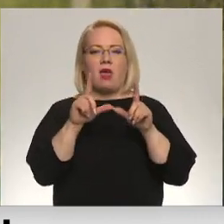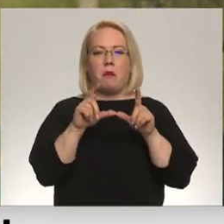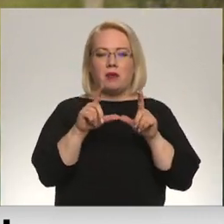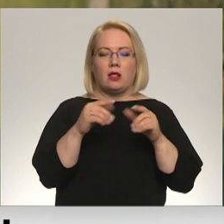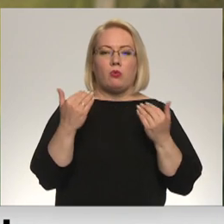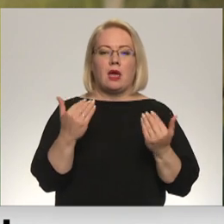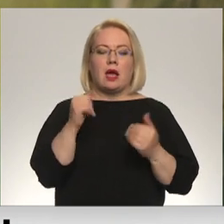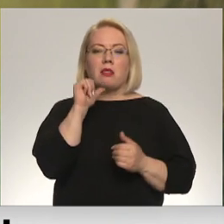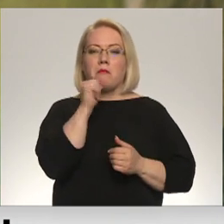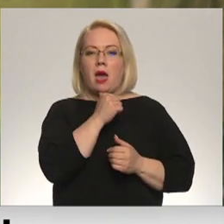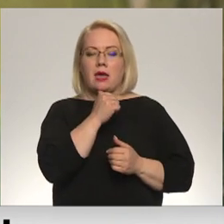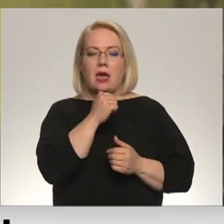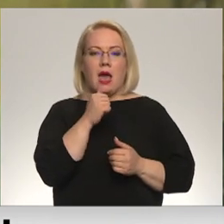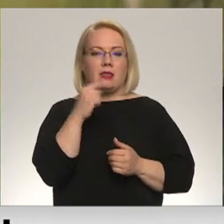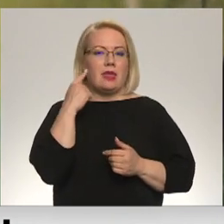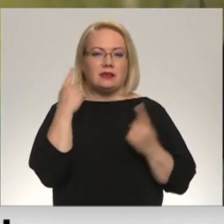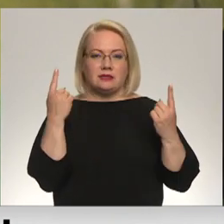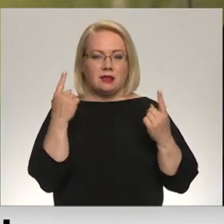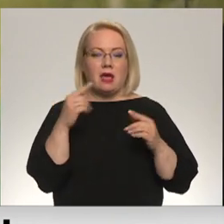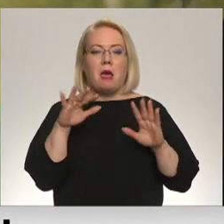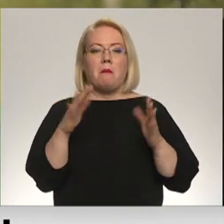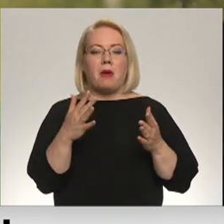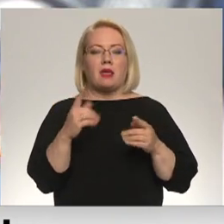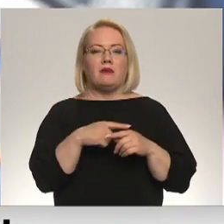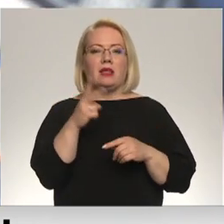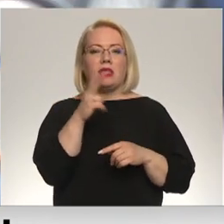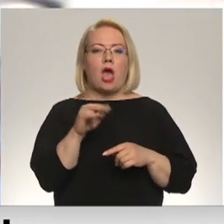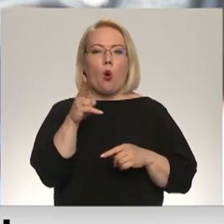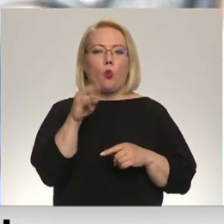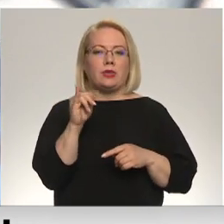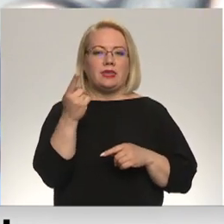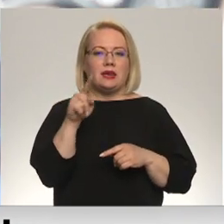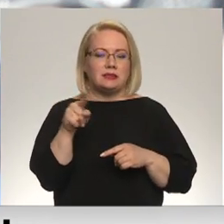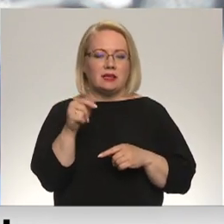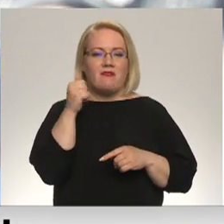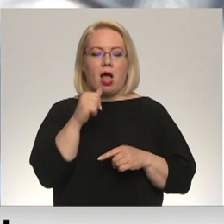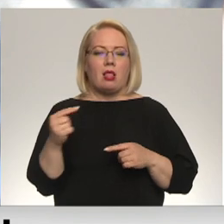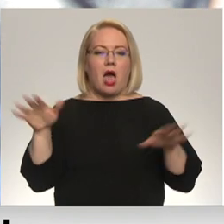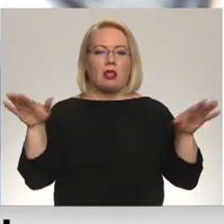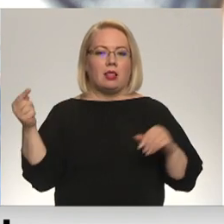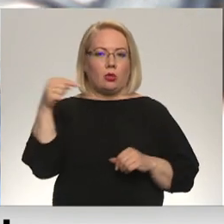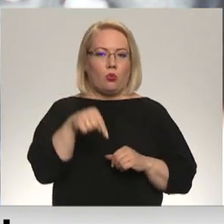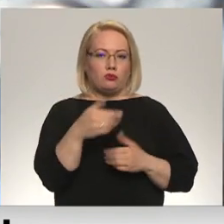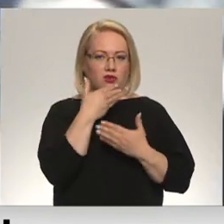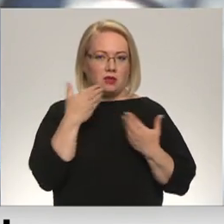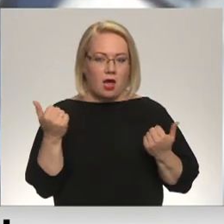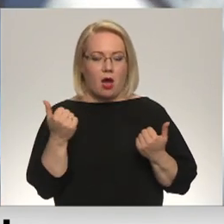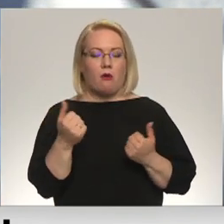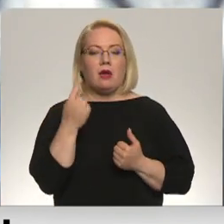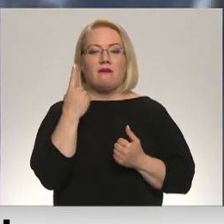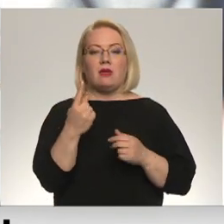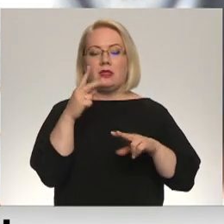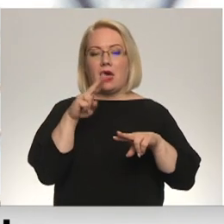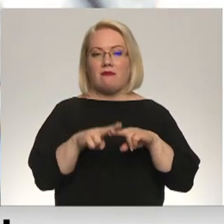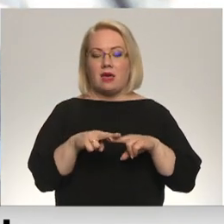varbūt pilnīgi nedzirdami. Mums ir vēl dažas ķauķu sugas, kas vēl nemaz vēl nav atlidojušas. Tādēļ vienā vietā